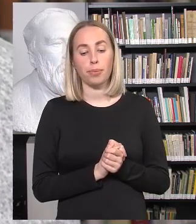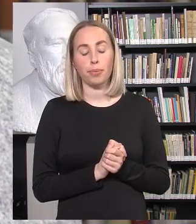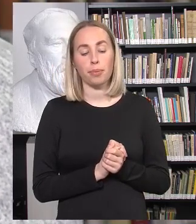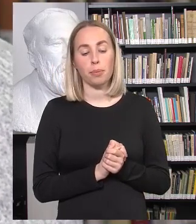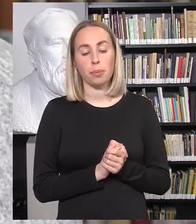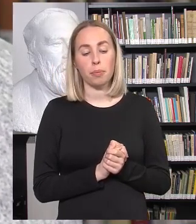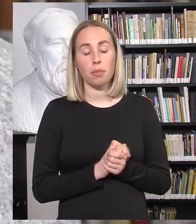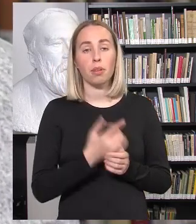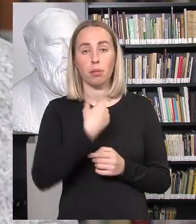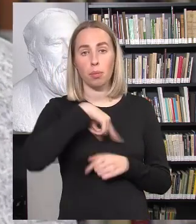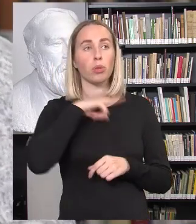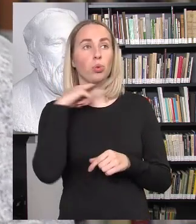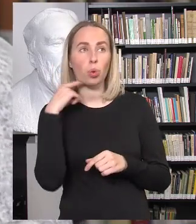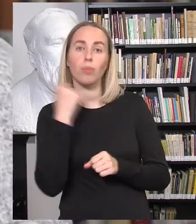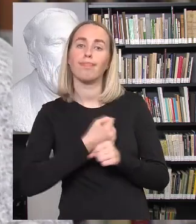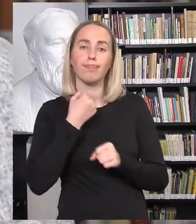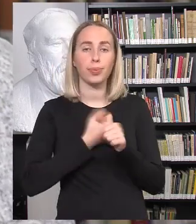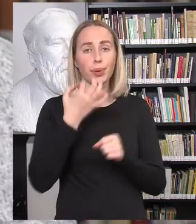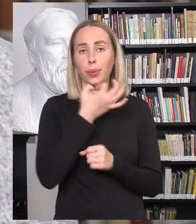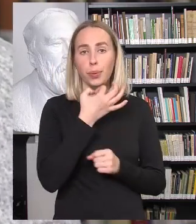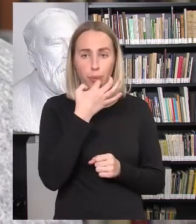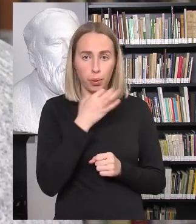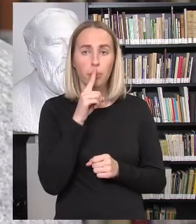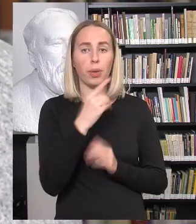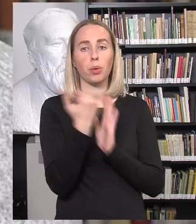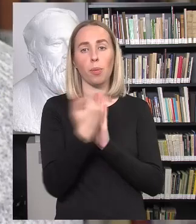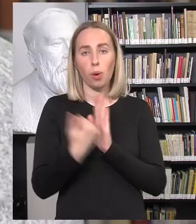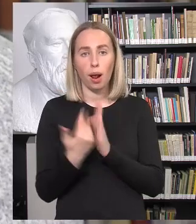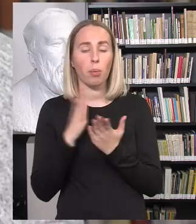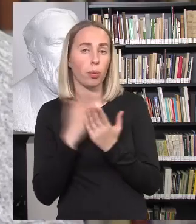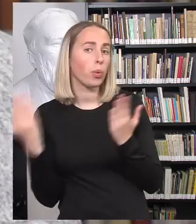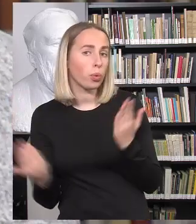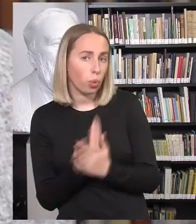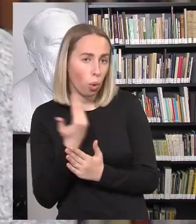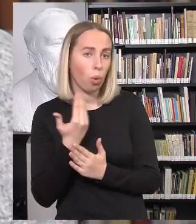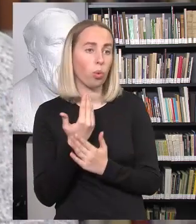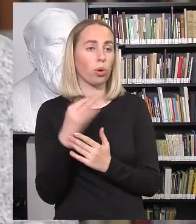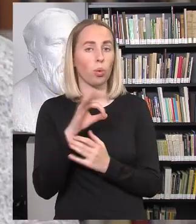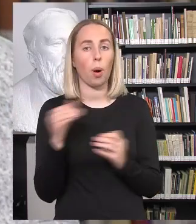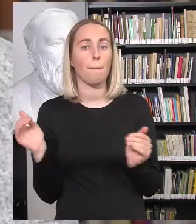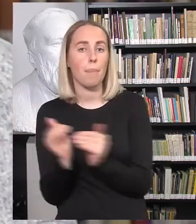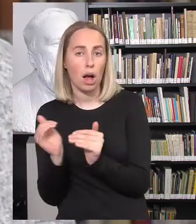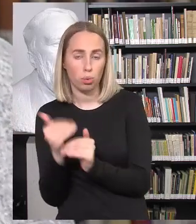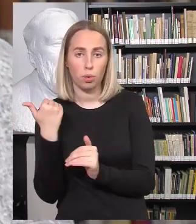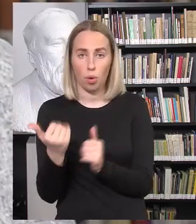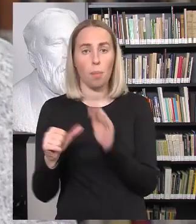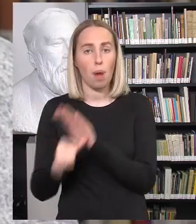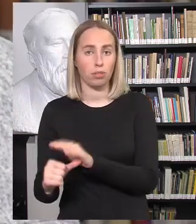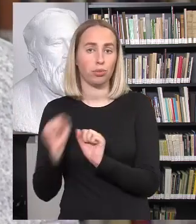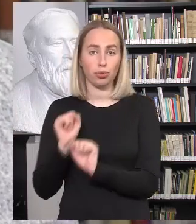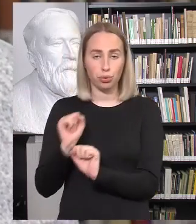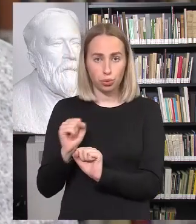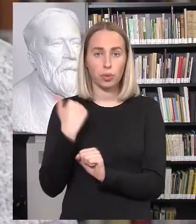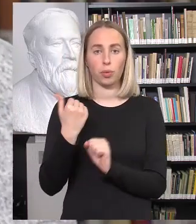dar daug pradėjom daryti, tačiau mes turim taką programą, nauja prieš mažumų patyčias skirta Rainbow